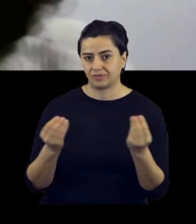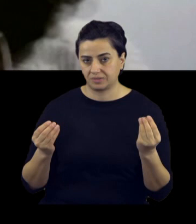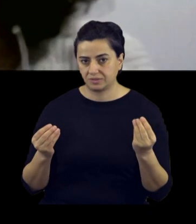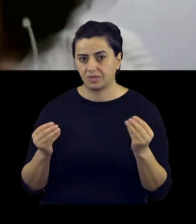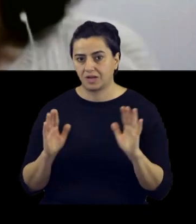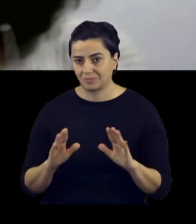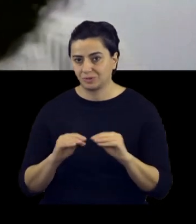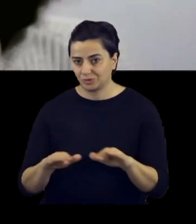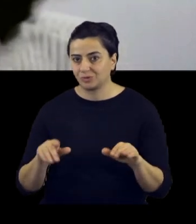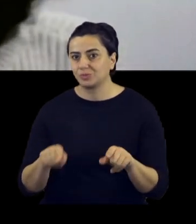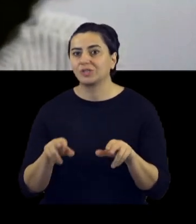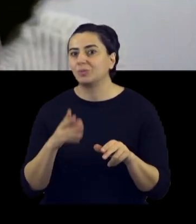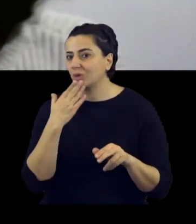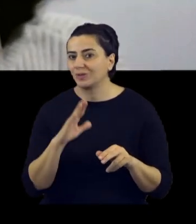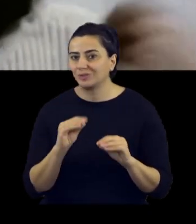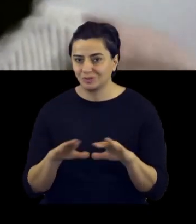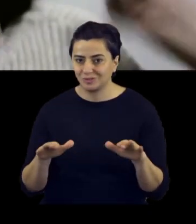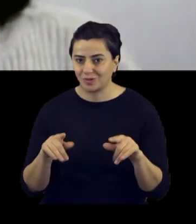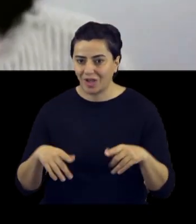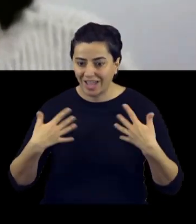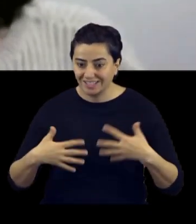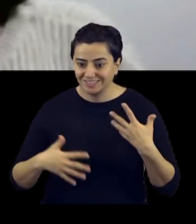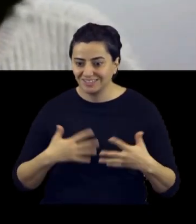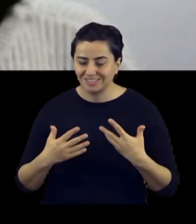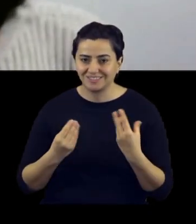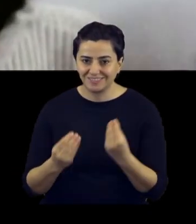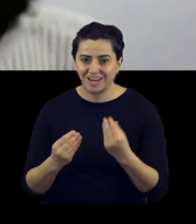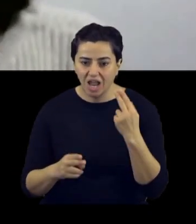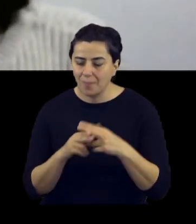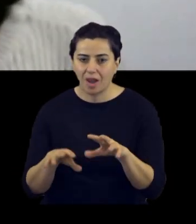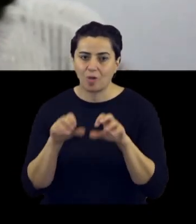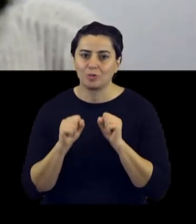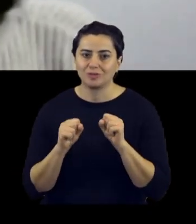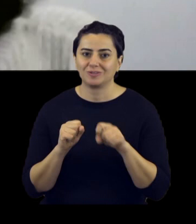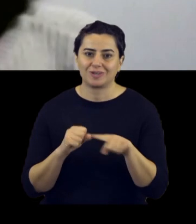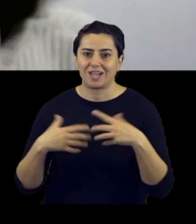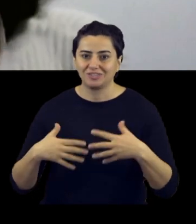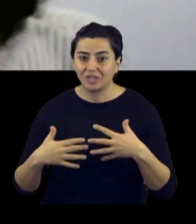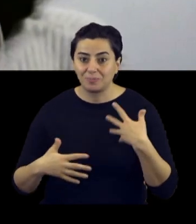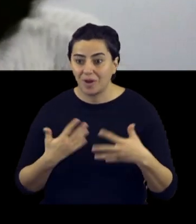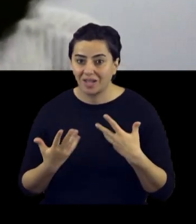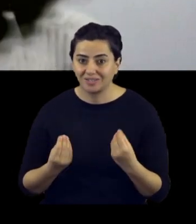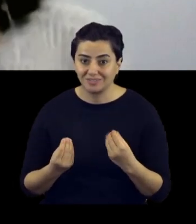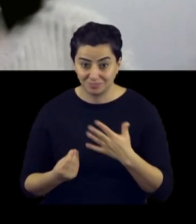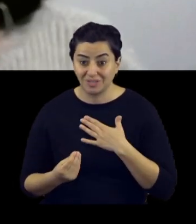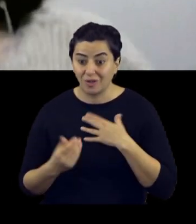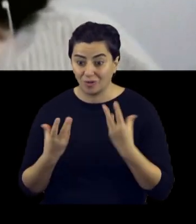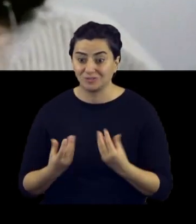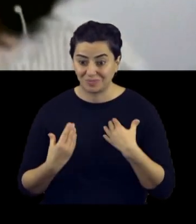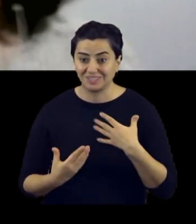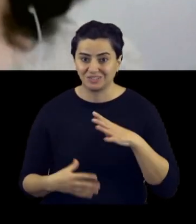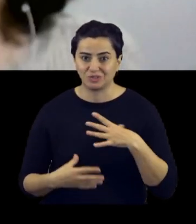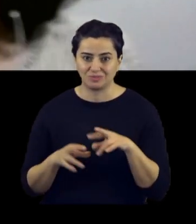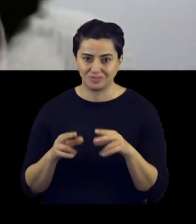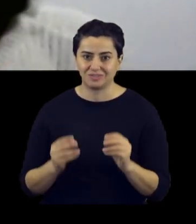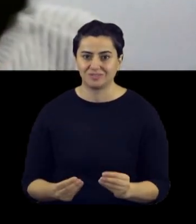insanlar oluyor. Ama çocuklarda böyle bir şey yok. Çocuklar o heyecanı aktardığınızda direkt alıyorlar ve onlar da heyecanlı bir şekilde ben de olacağım,